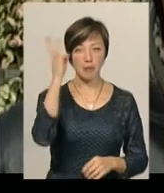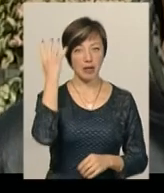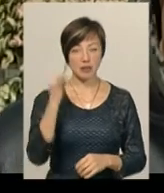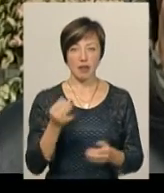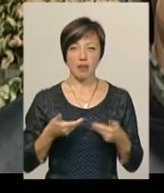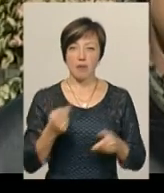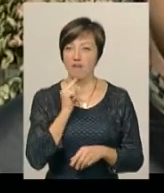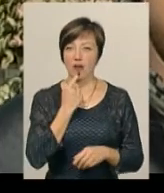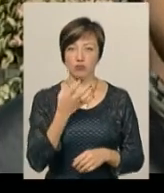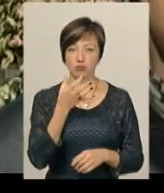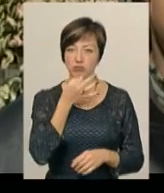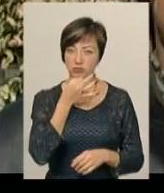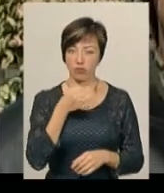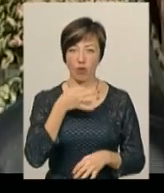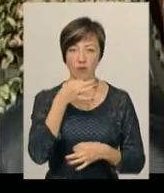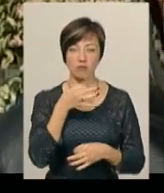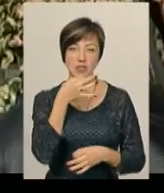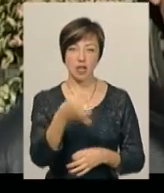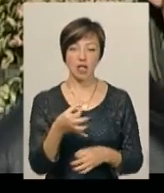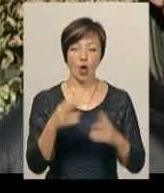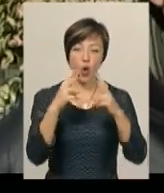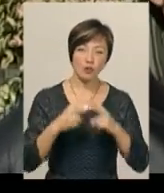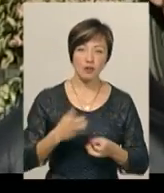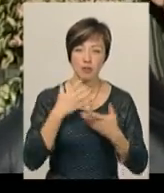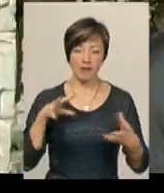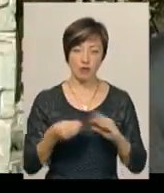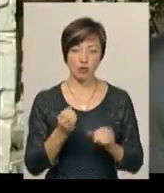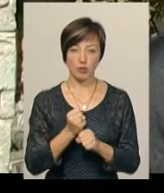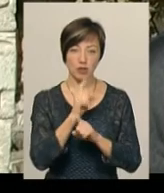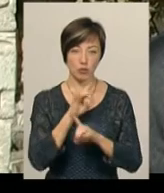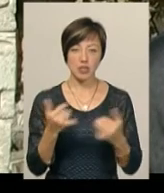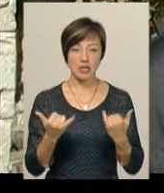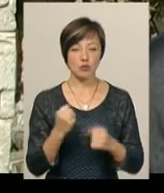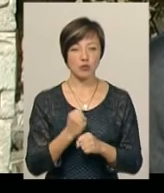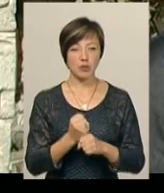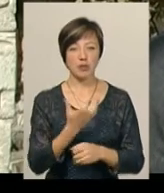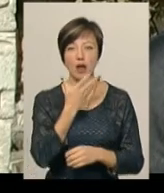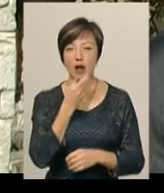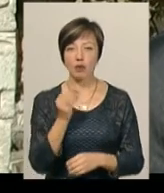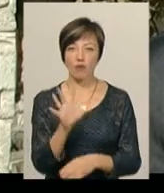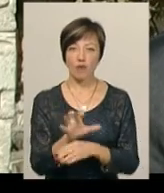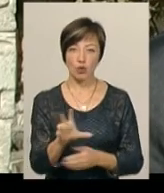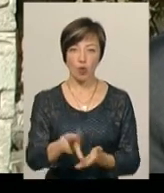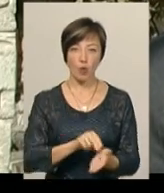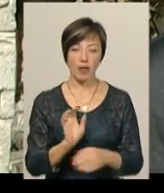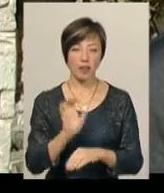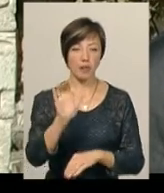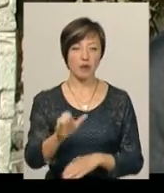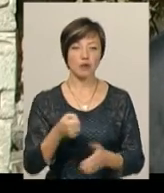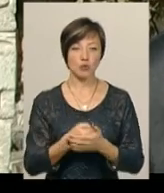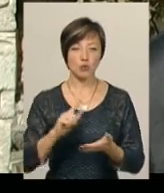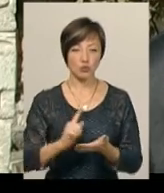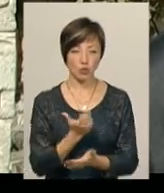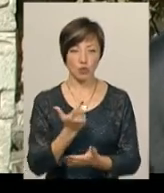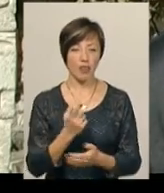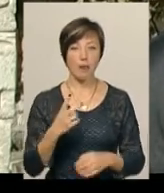Нам важко про це говорити, поки немає розшифровки, ніяких висновків робити не будемо. Зараз зробили гарну фотокопію, направили до, знов,